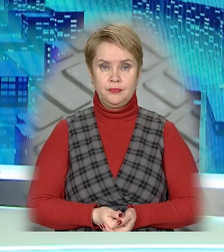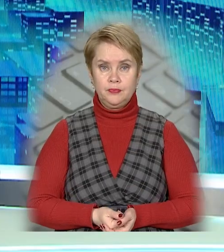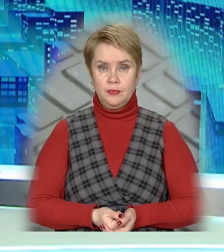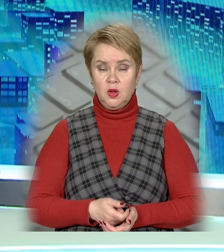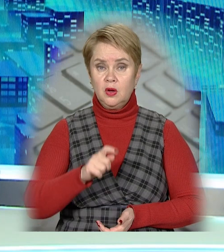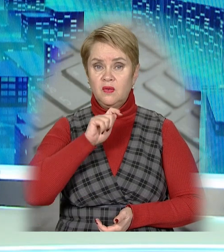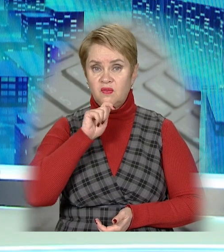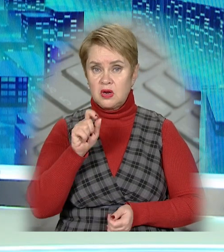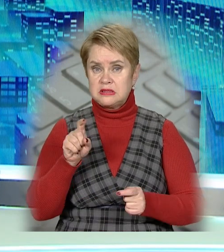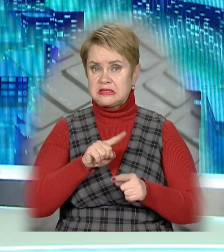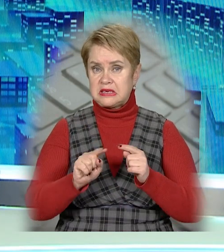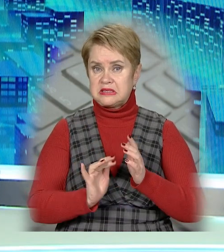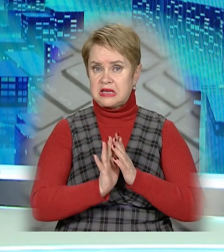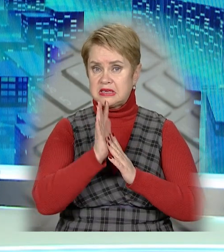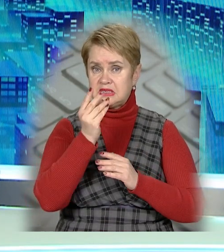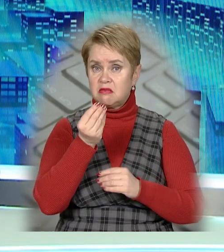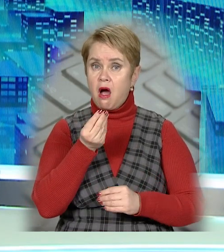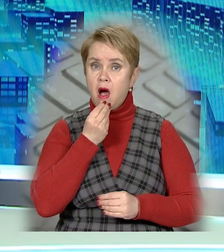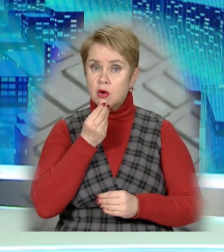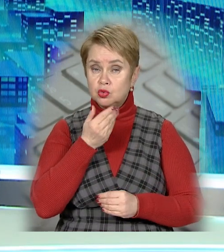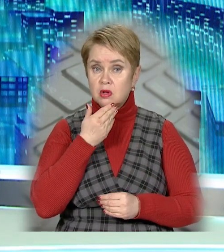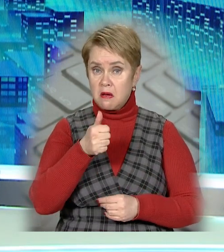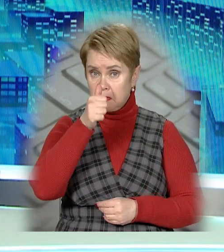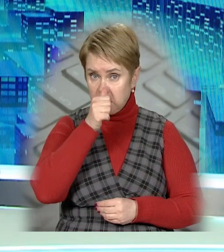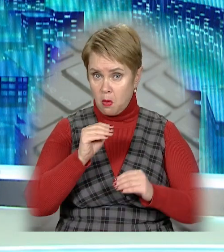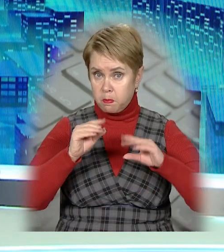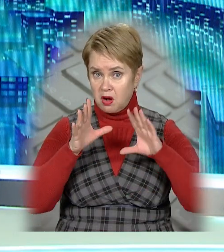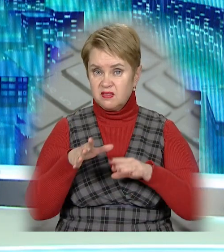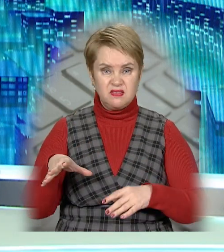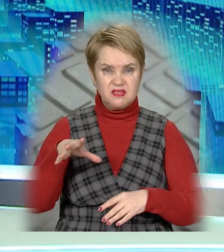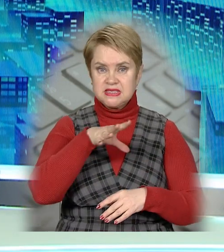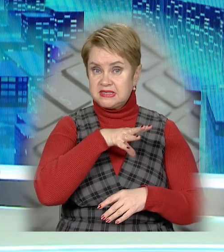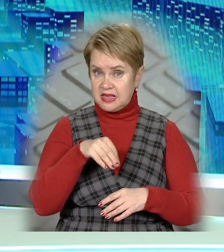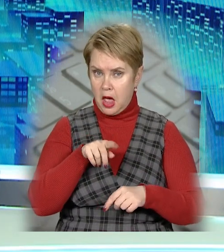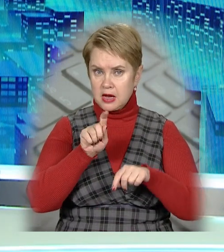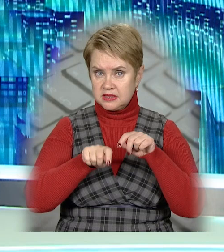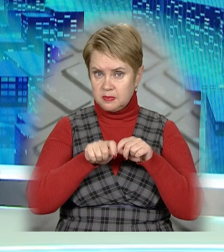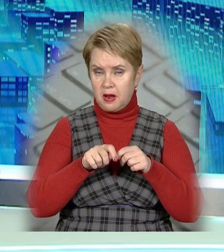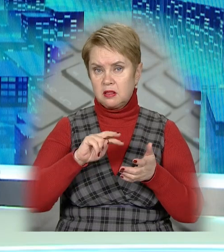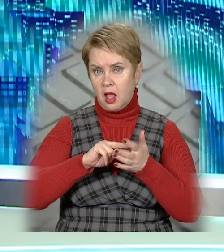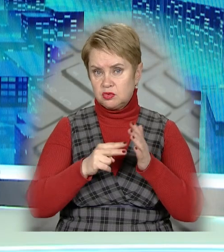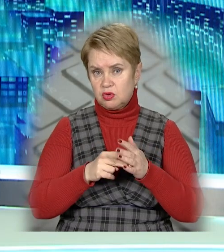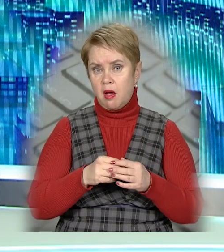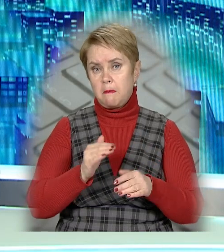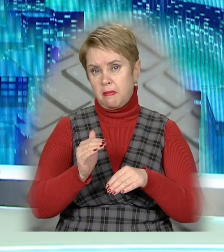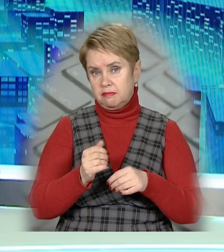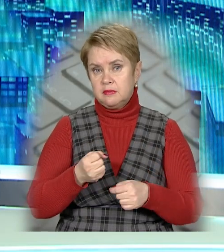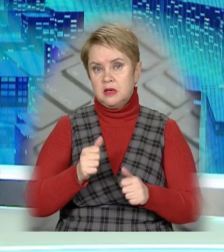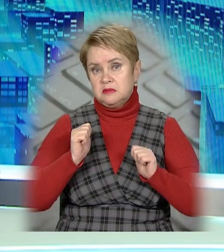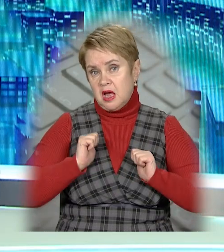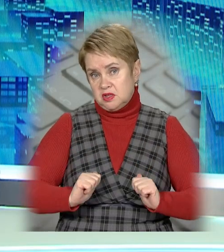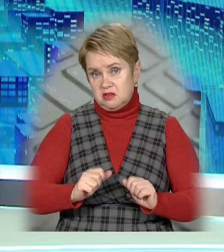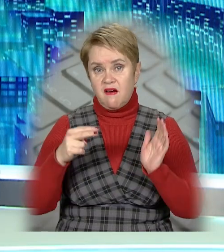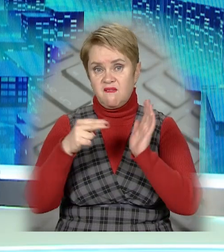В Україні стрімко зростають ціни на харчі. За останній місяць подорожчало буквально все. Експерти налаштовані песимістично і